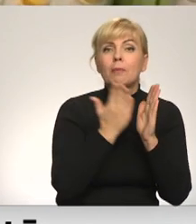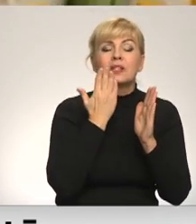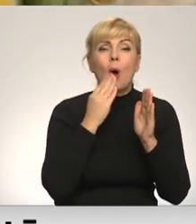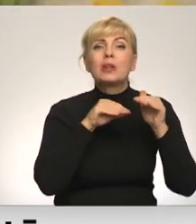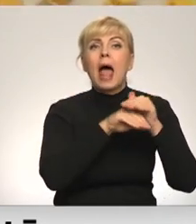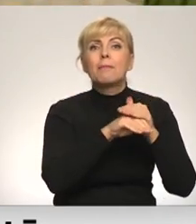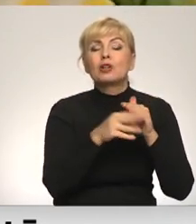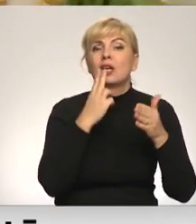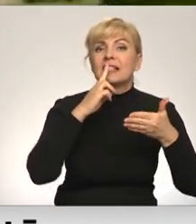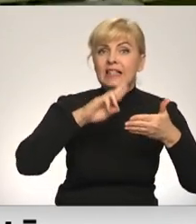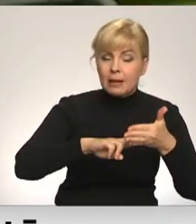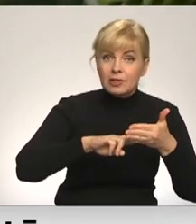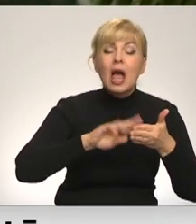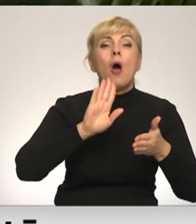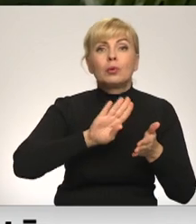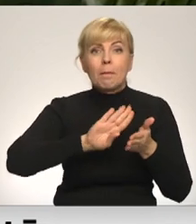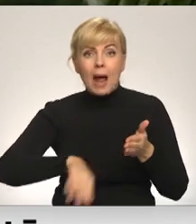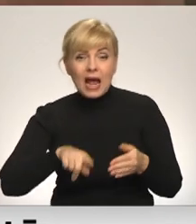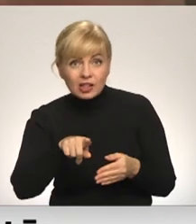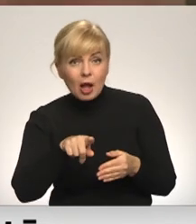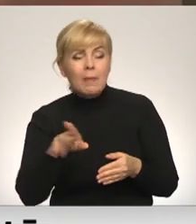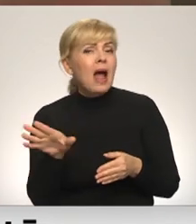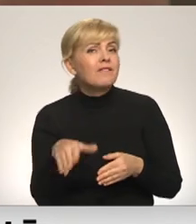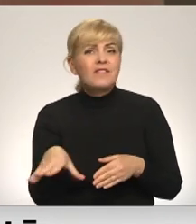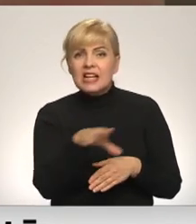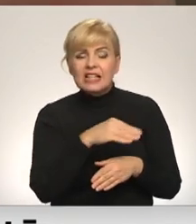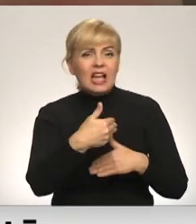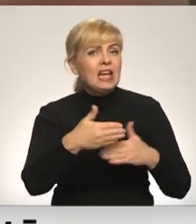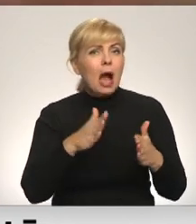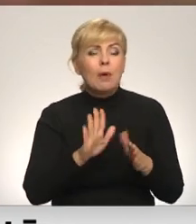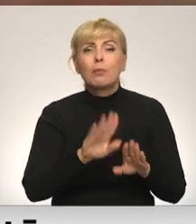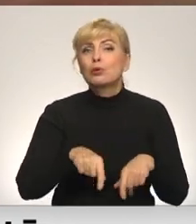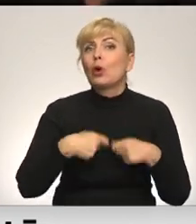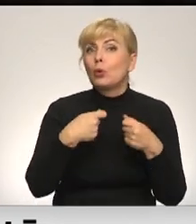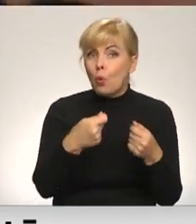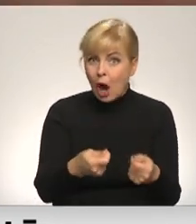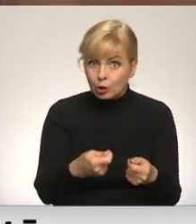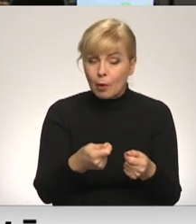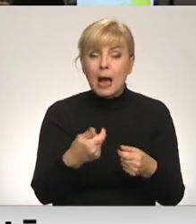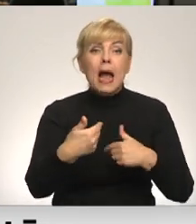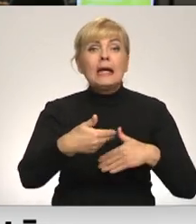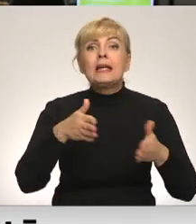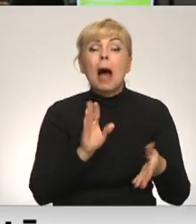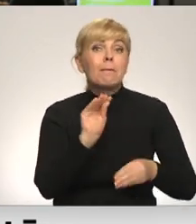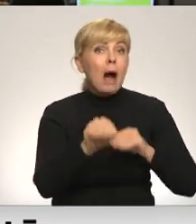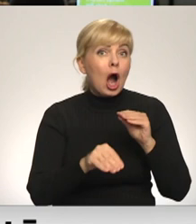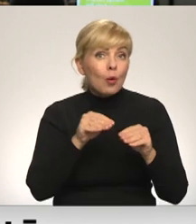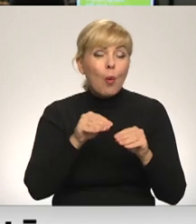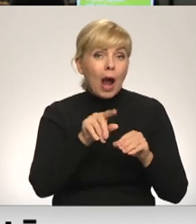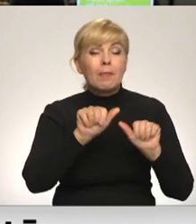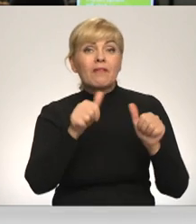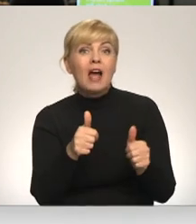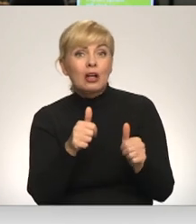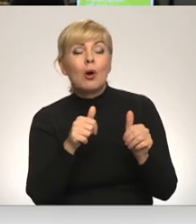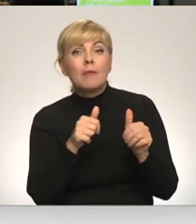dārgāki, gan bez tās. Turklāt jāņem vērā, ka ne visi iepakojumi būs nododami. Iepakojuma veidu, kādu šobrīd ir iekļautu depozīta